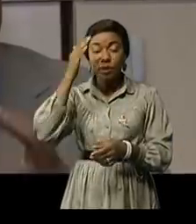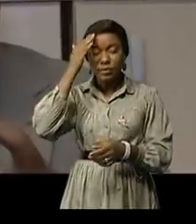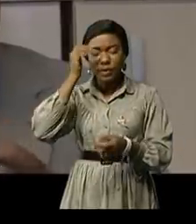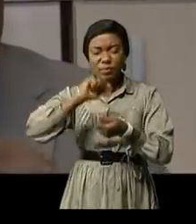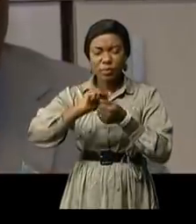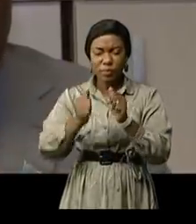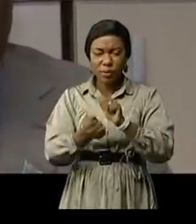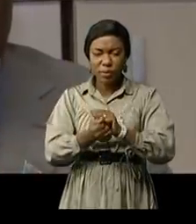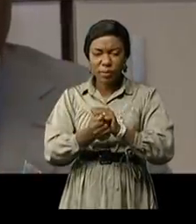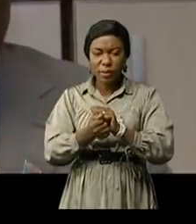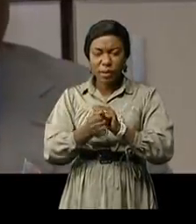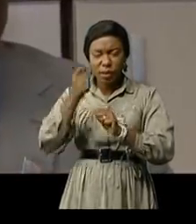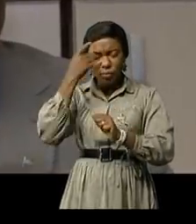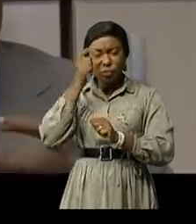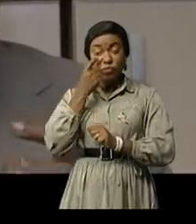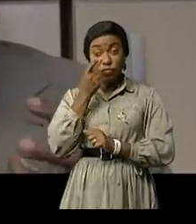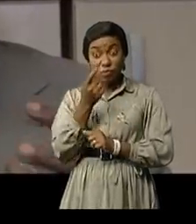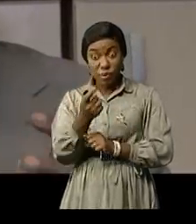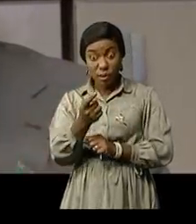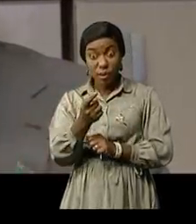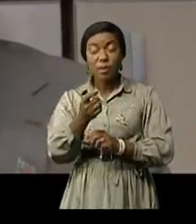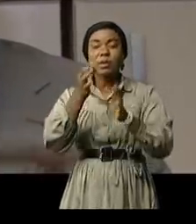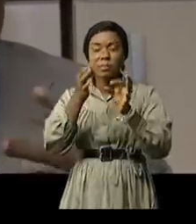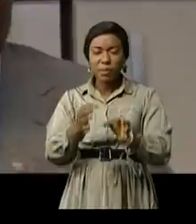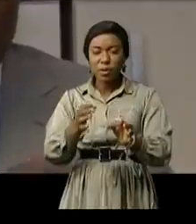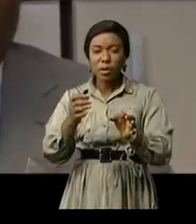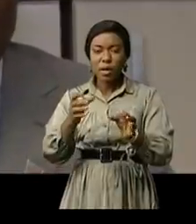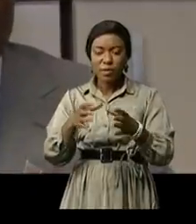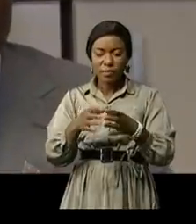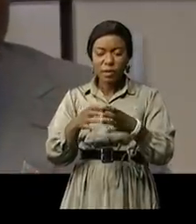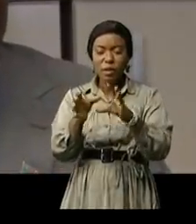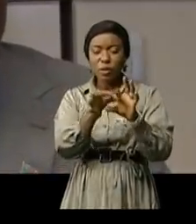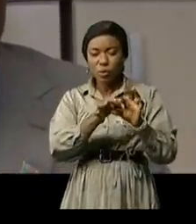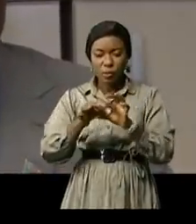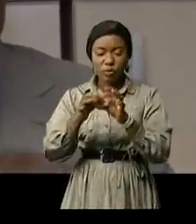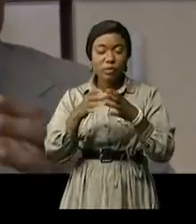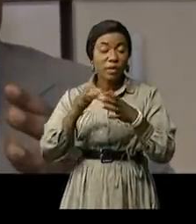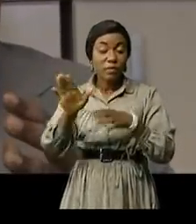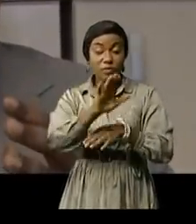problèmes oculaires, il faut en collaboration avec votre ophtalmologue